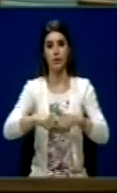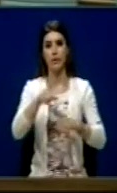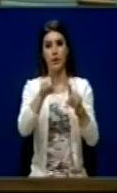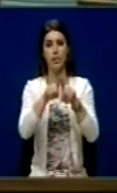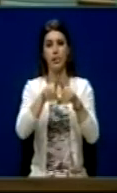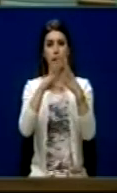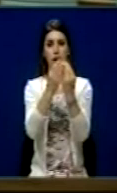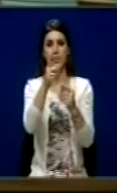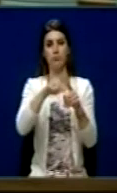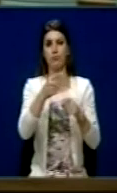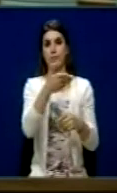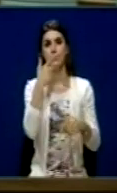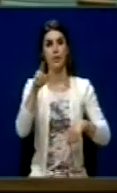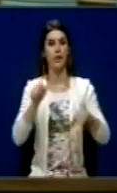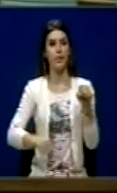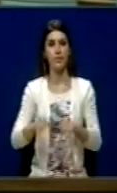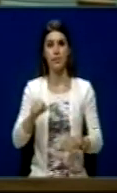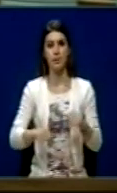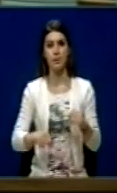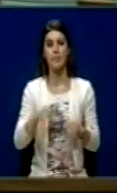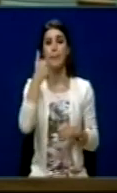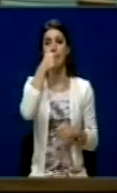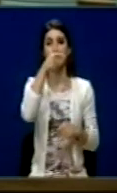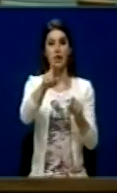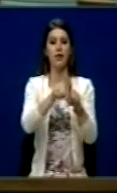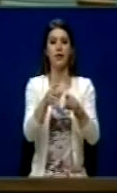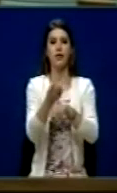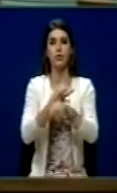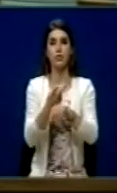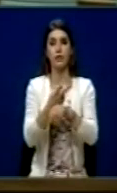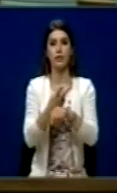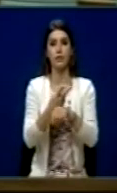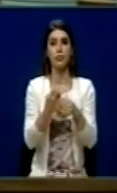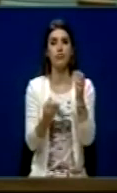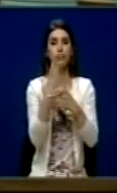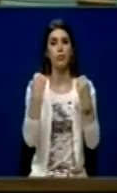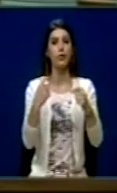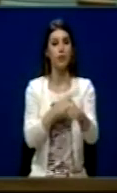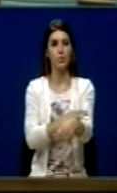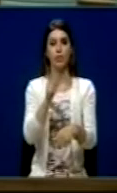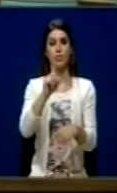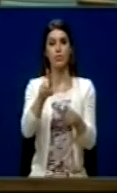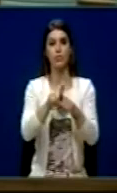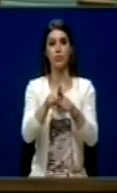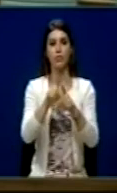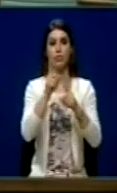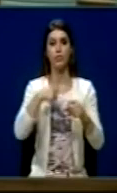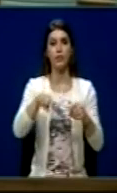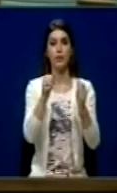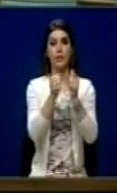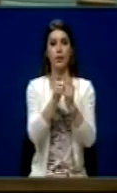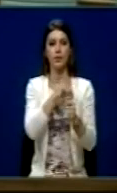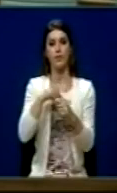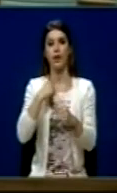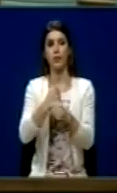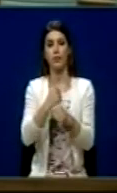e aftë dhe mosjet e forë. Sepse shtetë ndërtimin nuk bëhet duke tentuar që këta realizohem bashkë me armikun tonë,